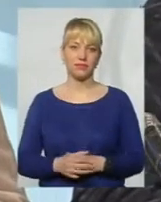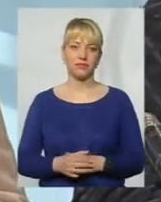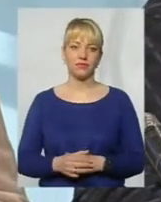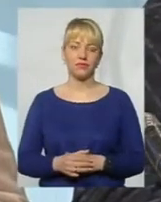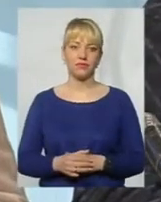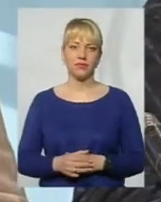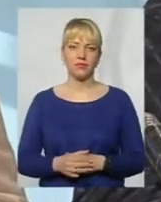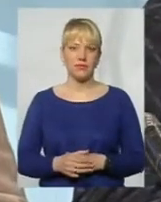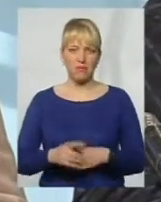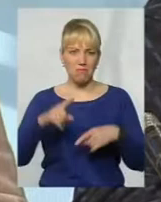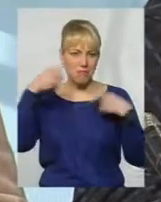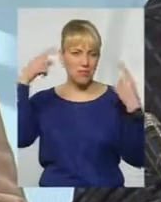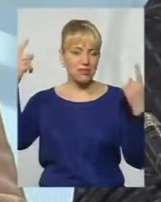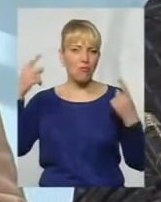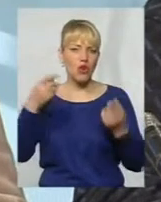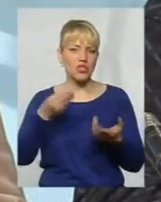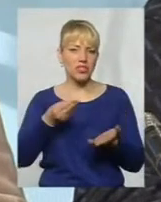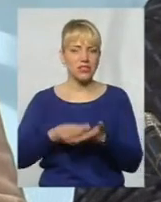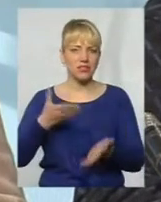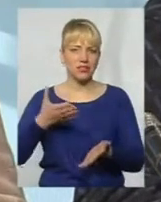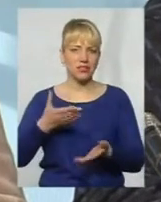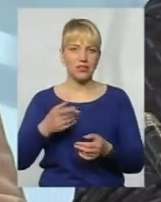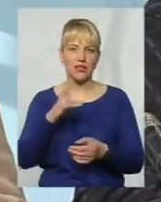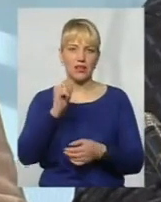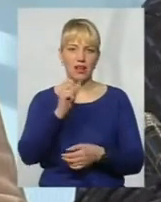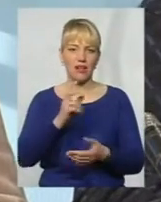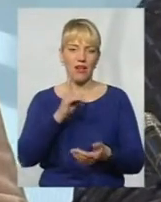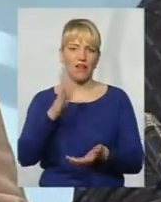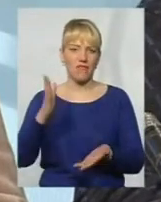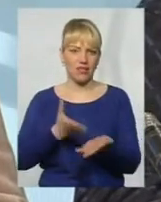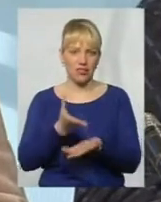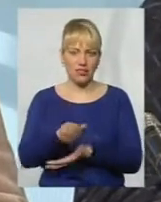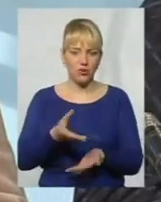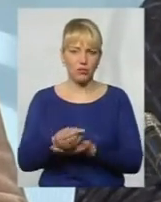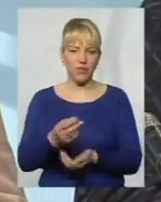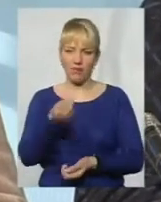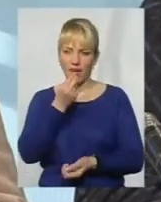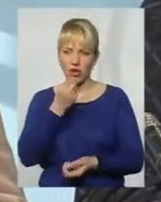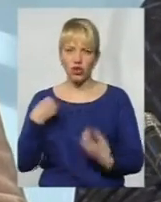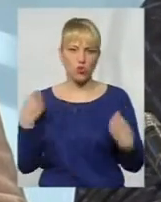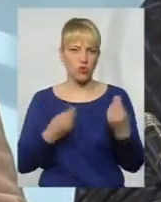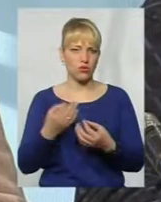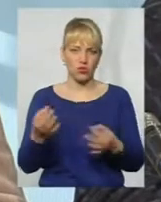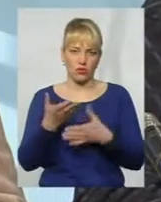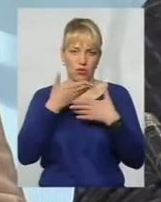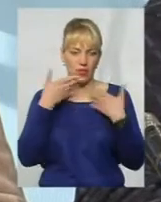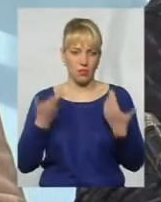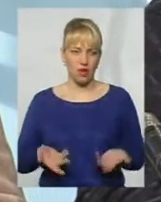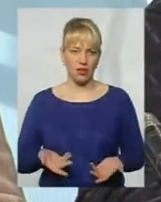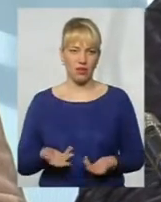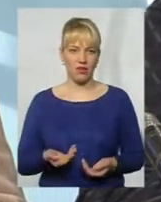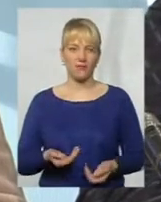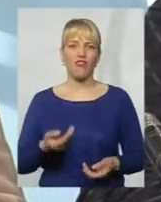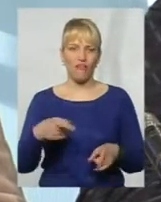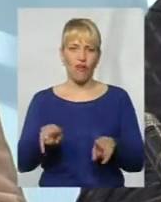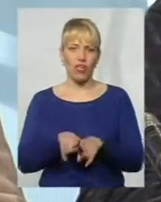Безбожні заобласні ціни на комунальні послуги. І на харчування, і на одежу нічого немає. От тако,